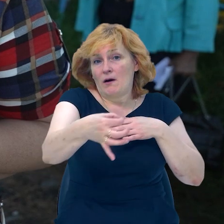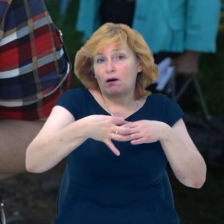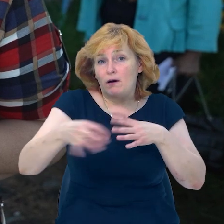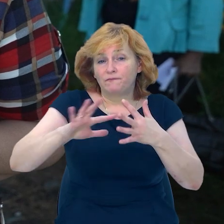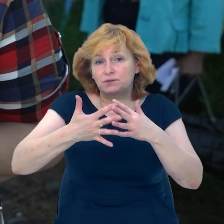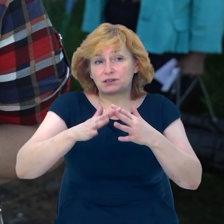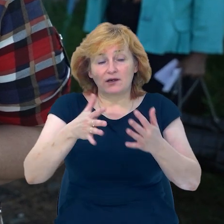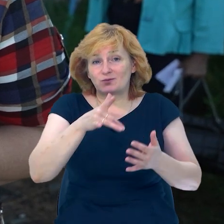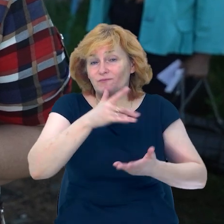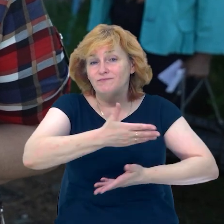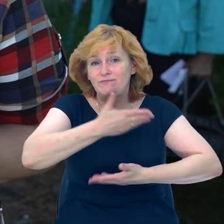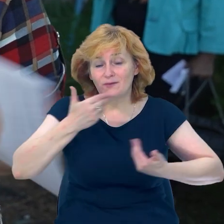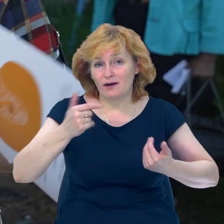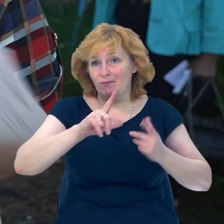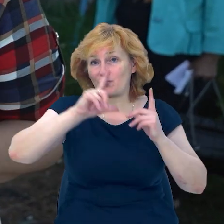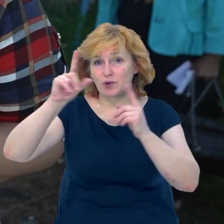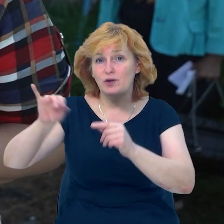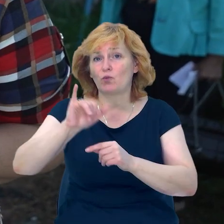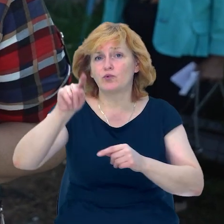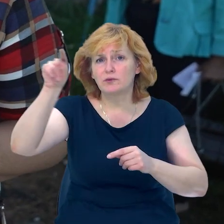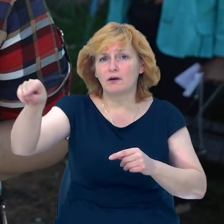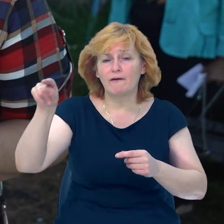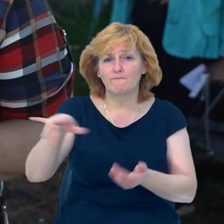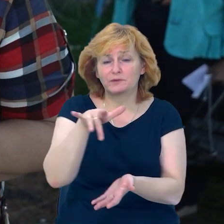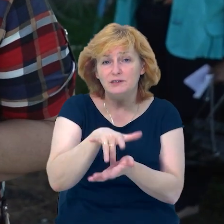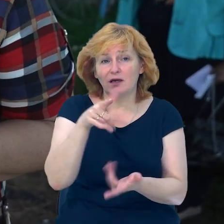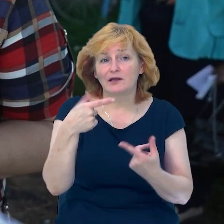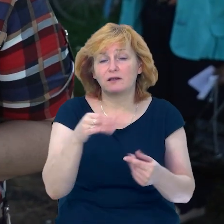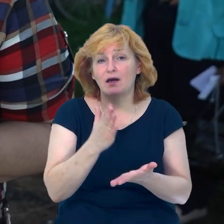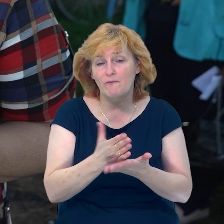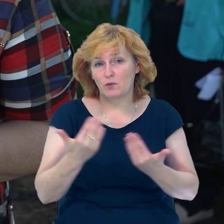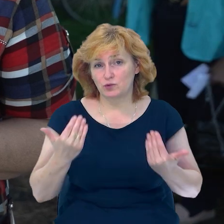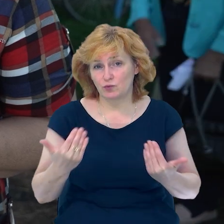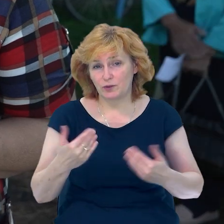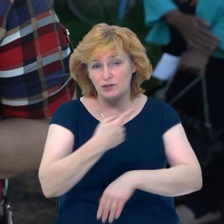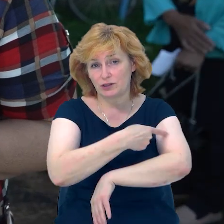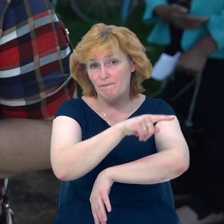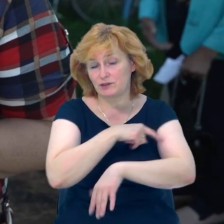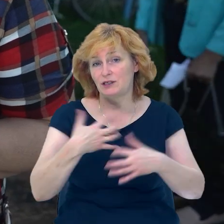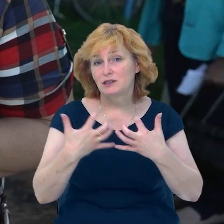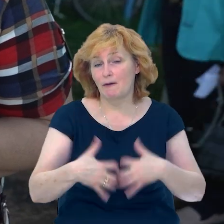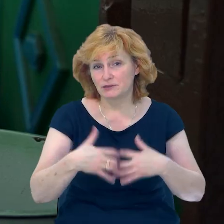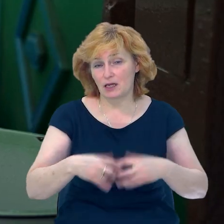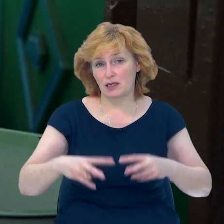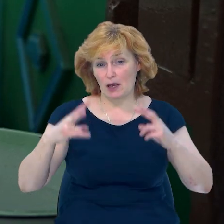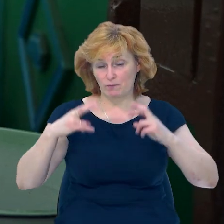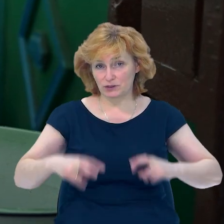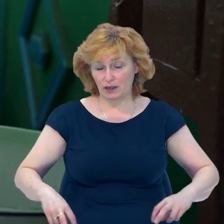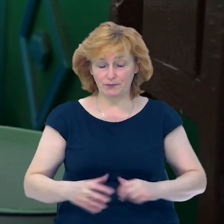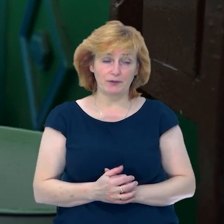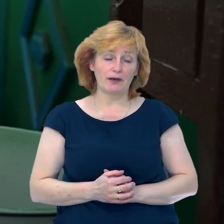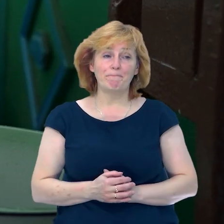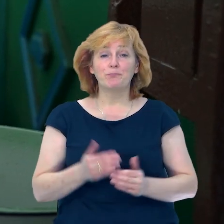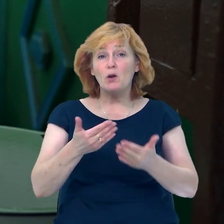не завжди можуть, наприклад, виїхати до центрів, де є сучасна медична апаратура, обладнання, обстеження. Попередньо